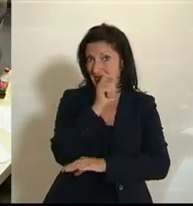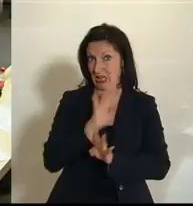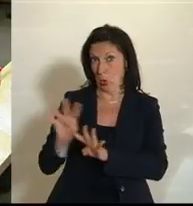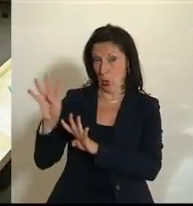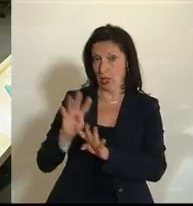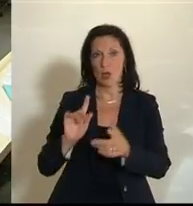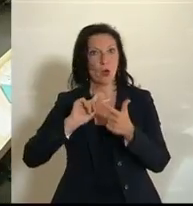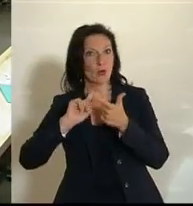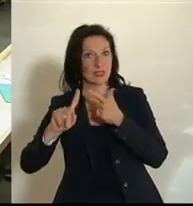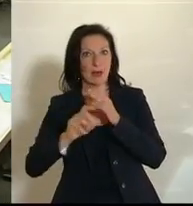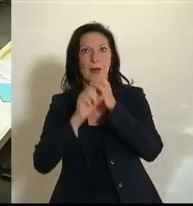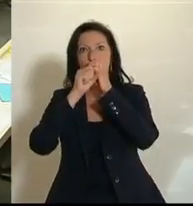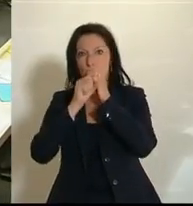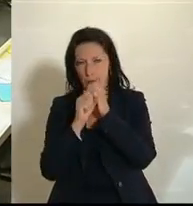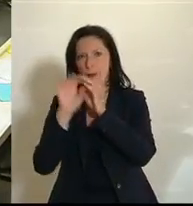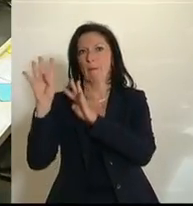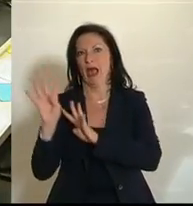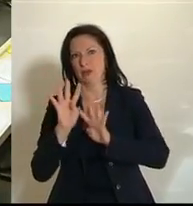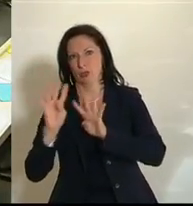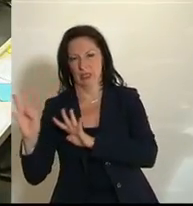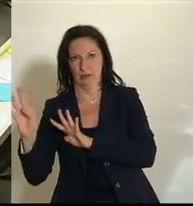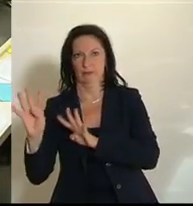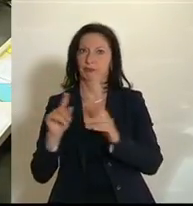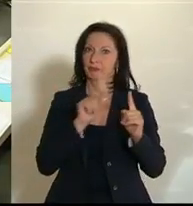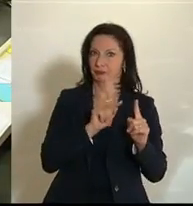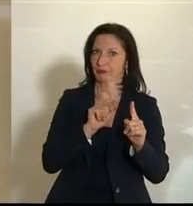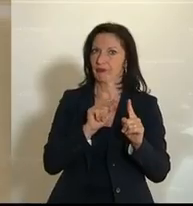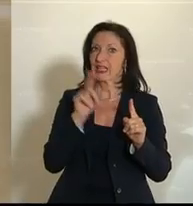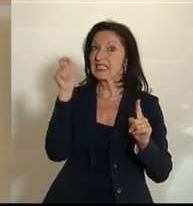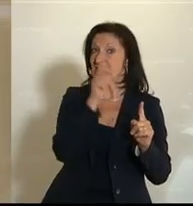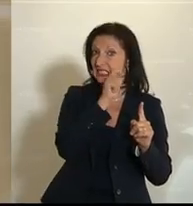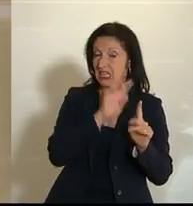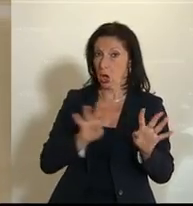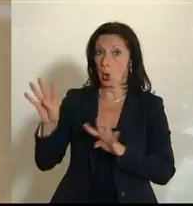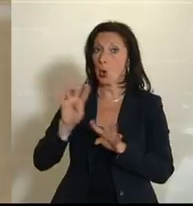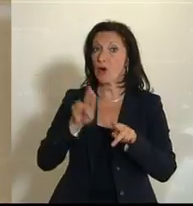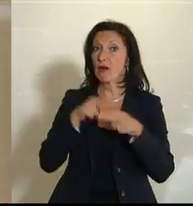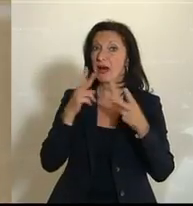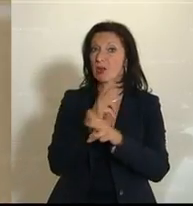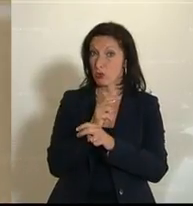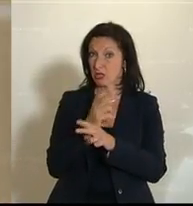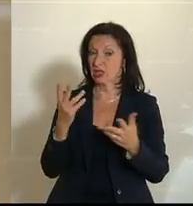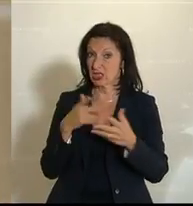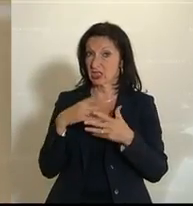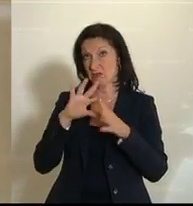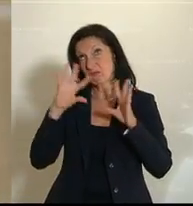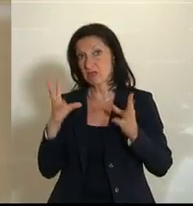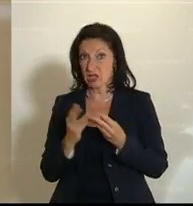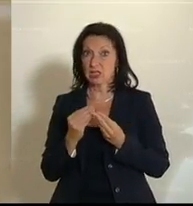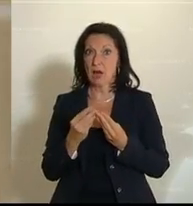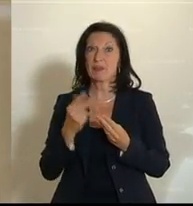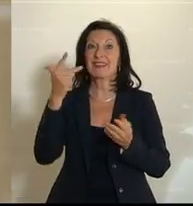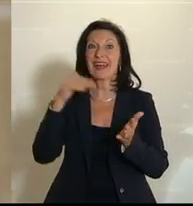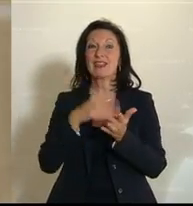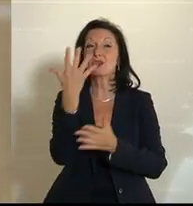Blasmusik. Aus der Statistik der Chöre des Chorverband Österreich kann man ablesen, es gibt über 3500